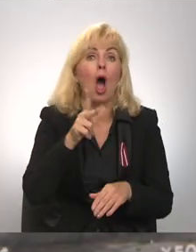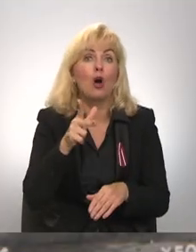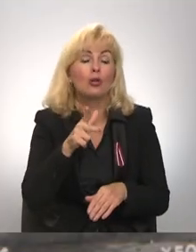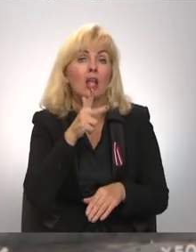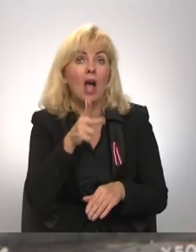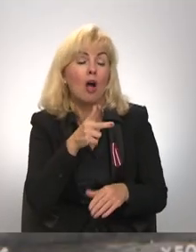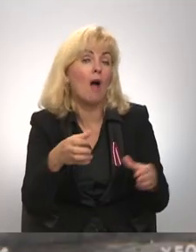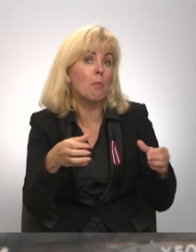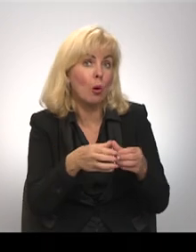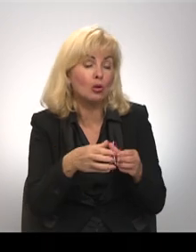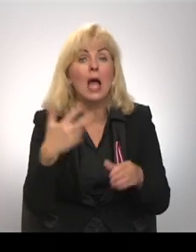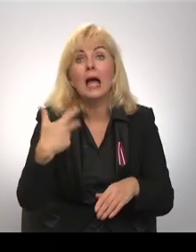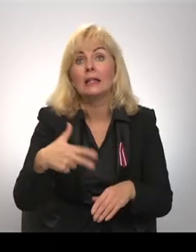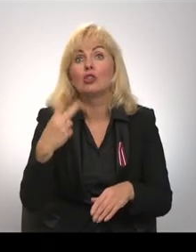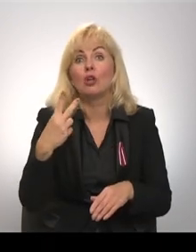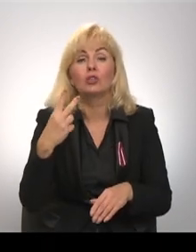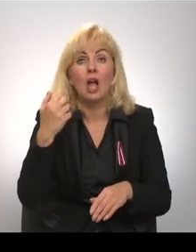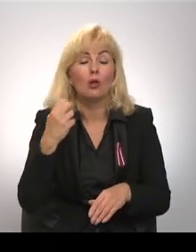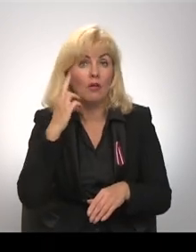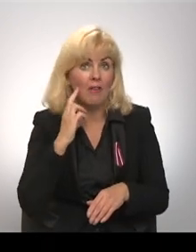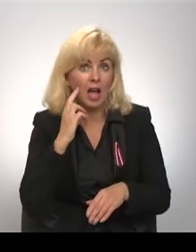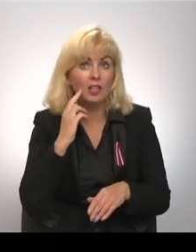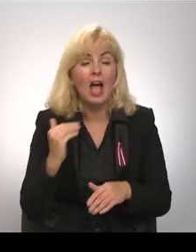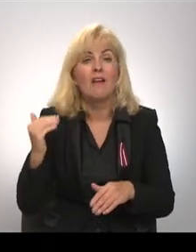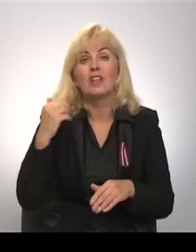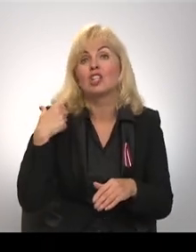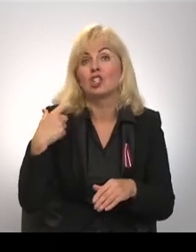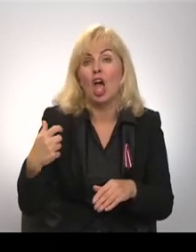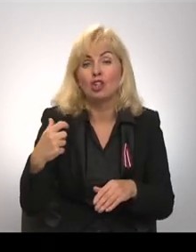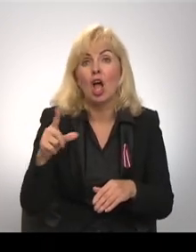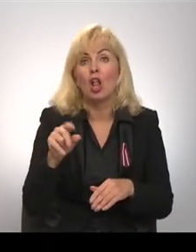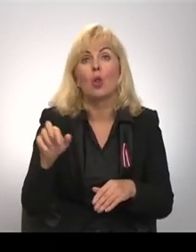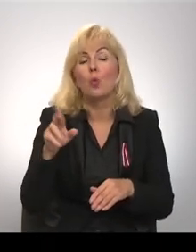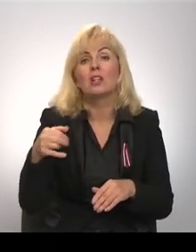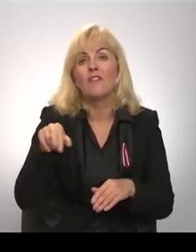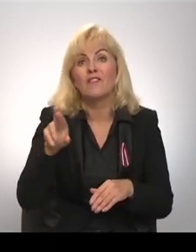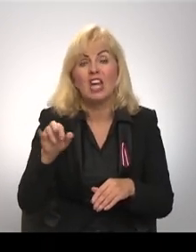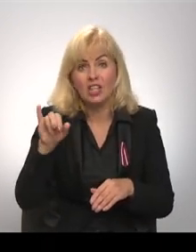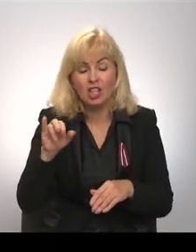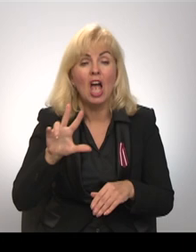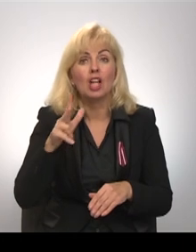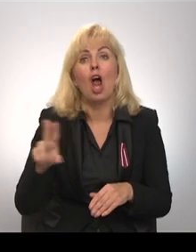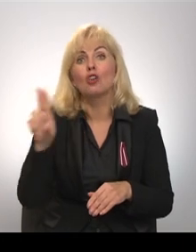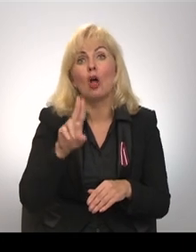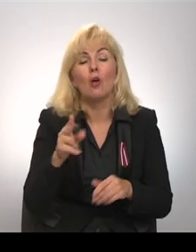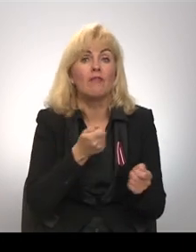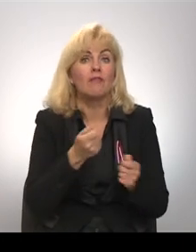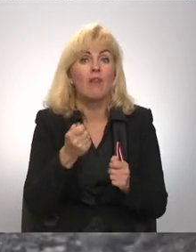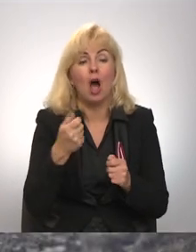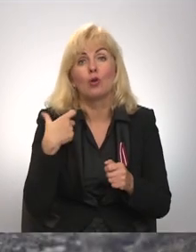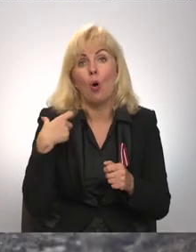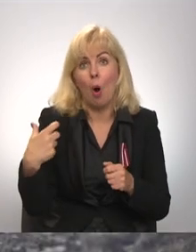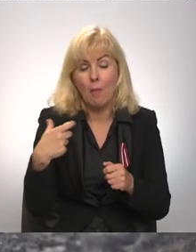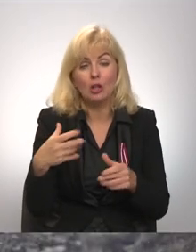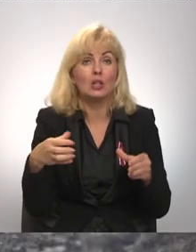Daugavpils pulks un 32 gadus vecais virsēržans Ludviķis Blaksons. Trešajā novembrī kā vada komandieris ar